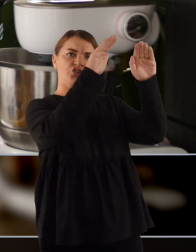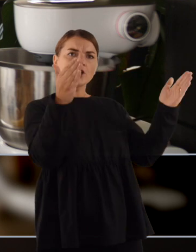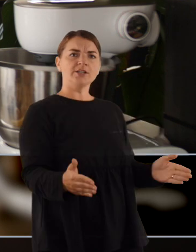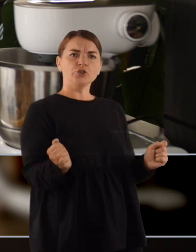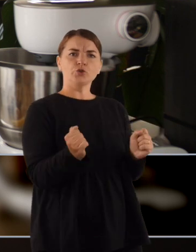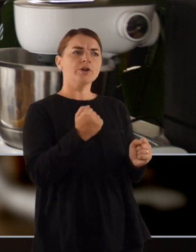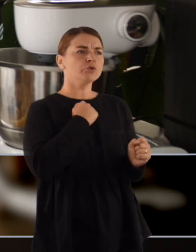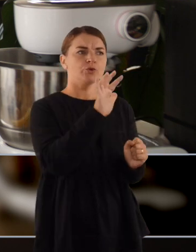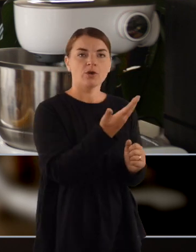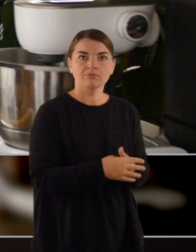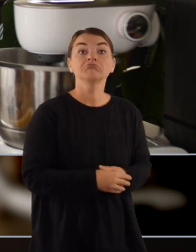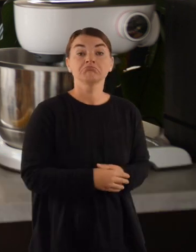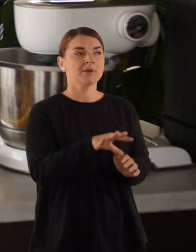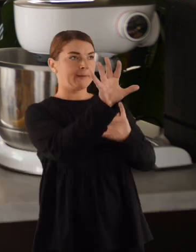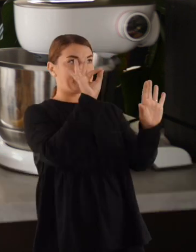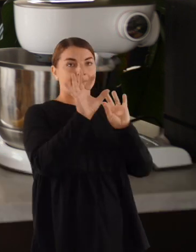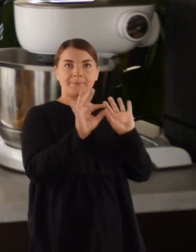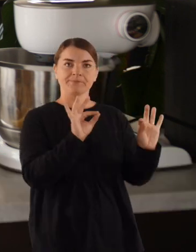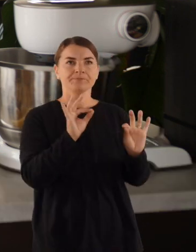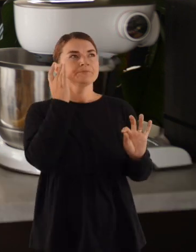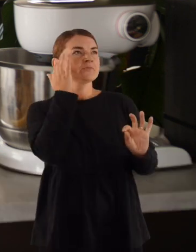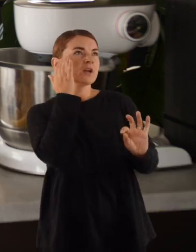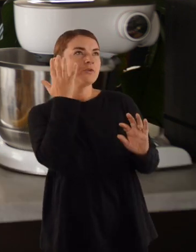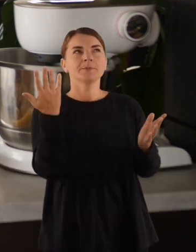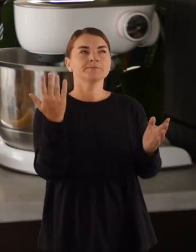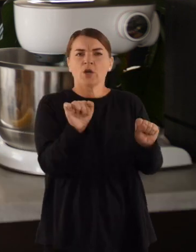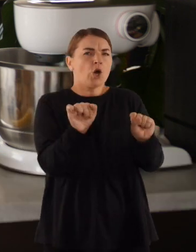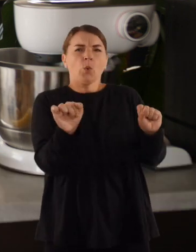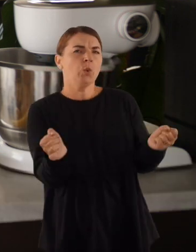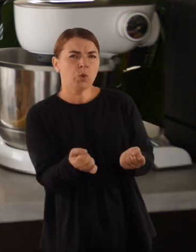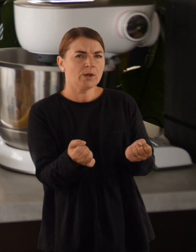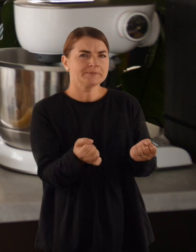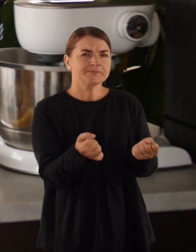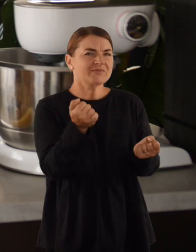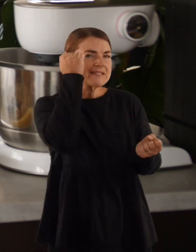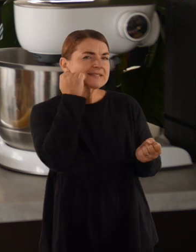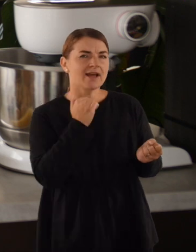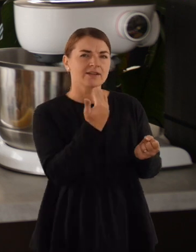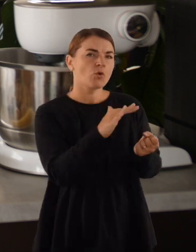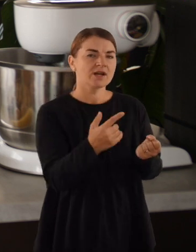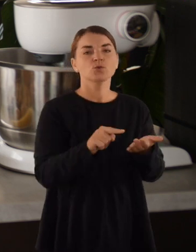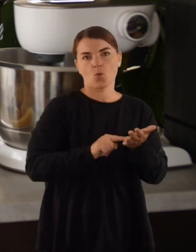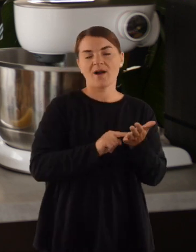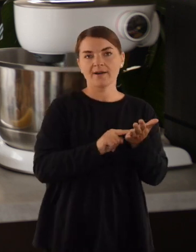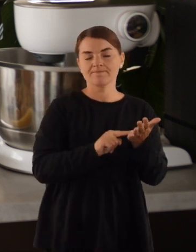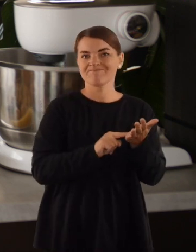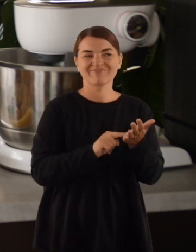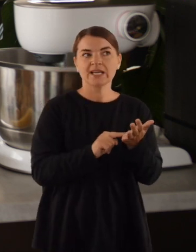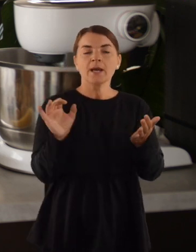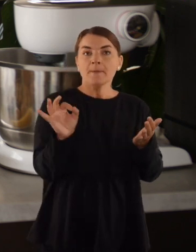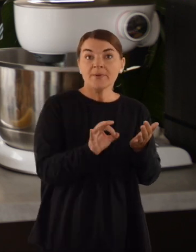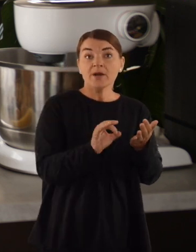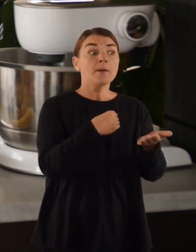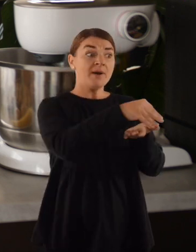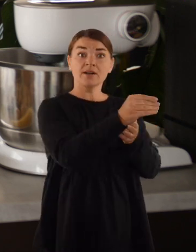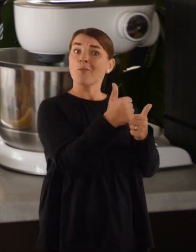šaldėtuve. Ir tiesiog pagalvojau, kad vienas iš tokių greičiausiai turbūt gendančių dalykų yra uogos, kurias kartais mes